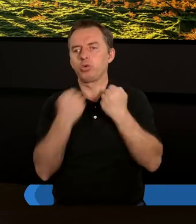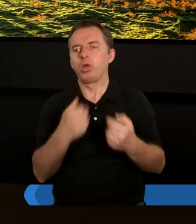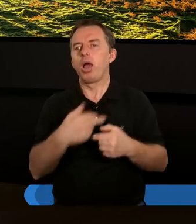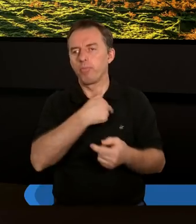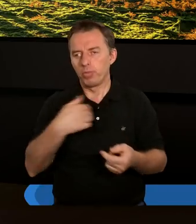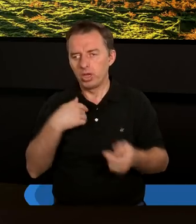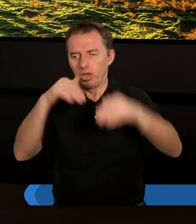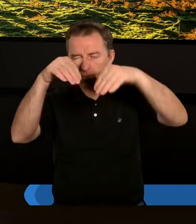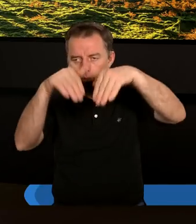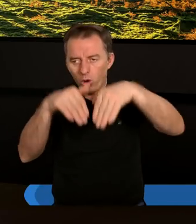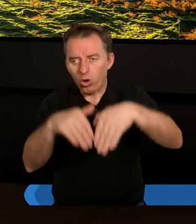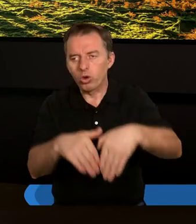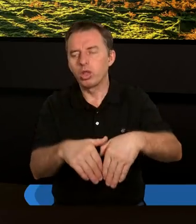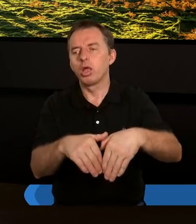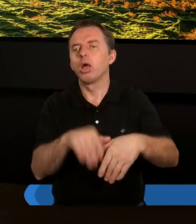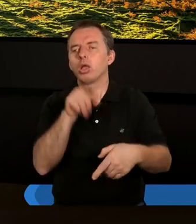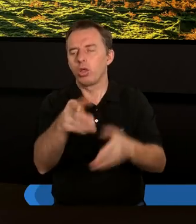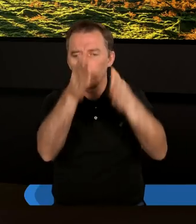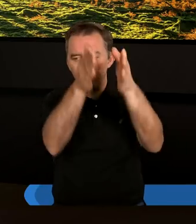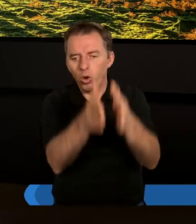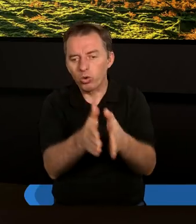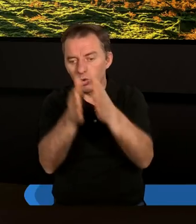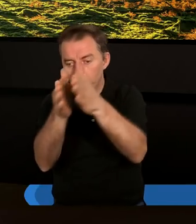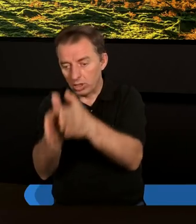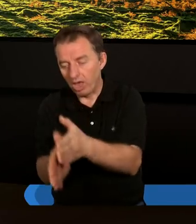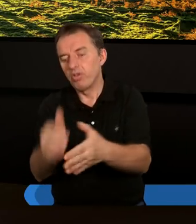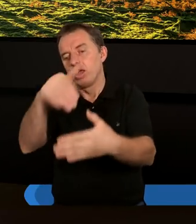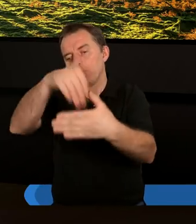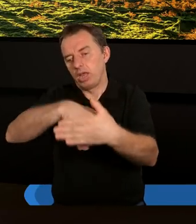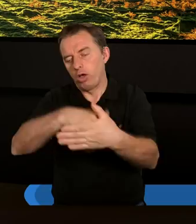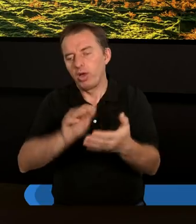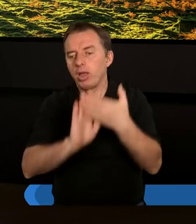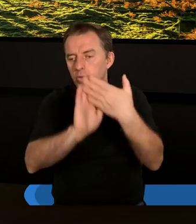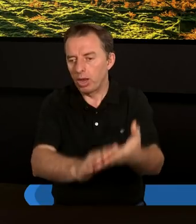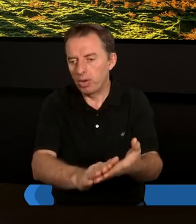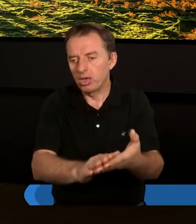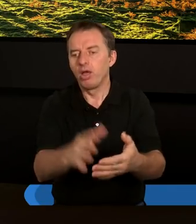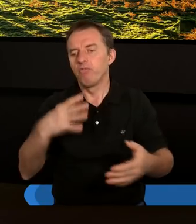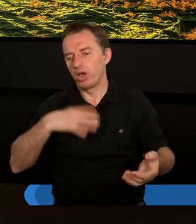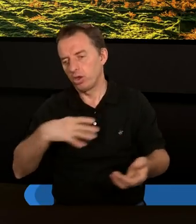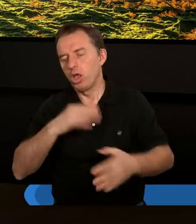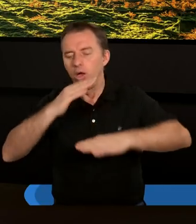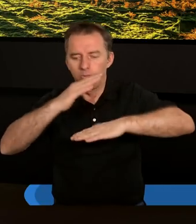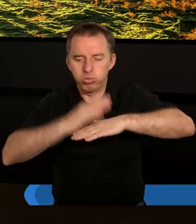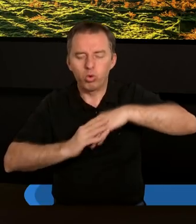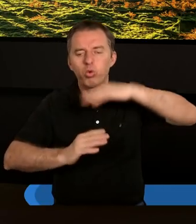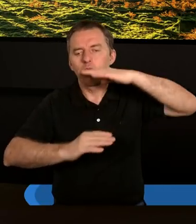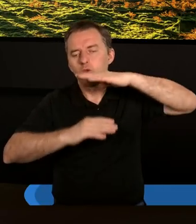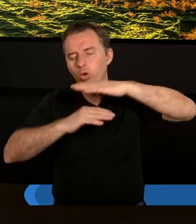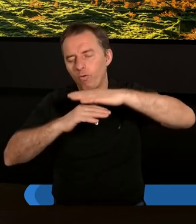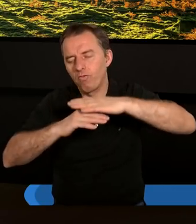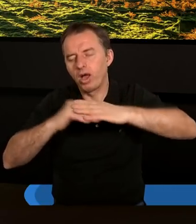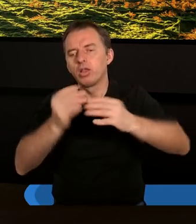abyśmy my mogli tą postawę przebaczenia, tą postawę otwartości, tą postawę budowania